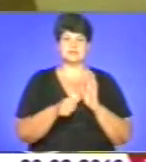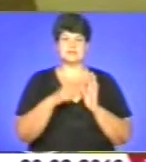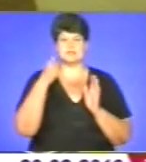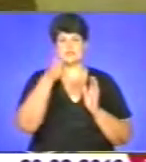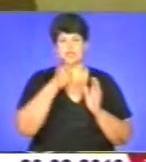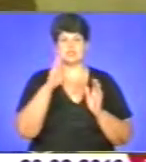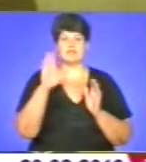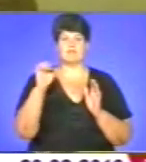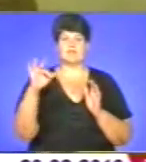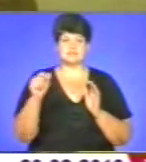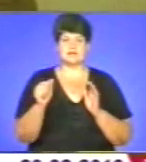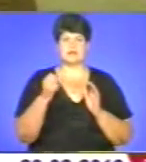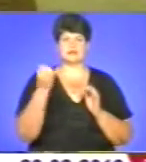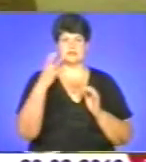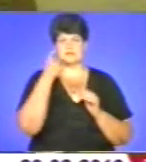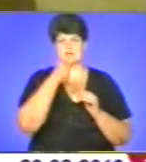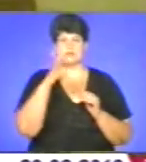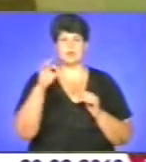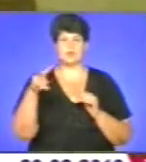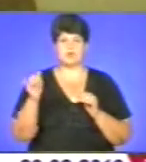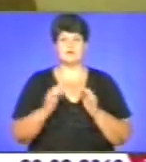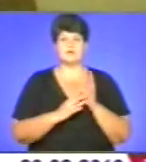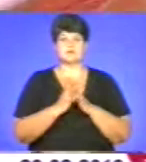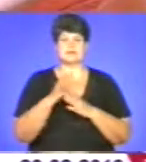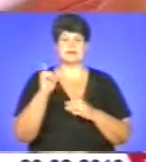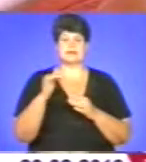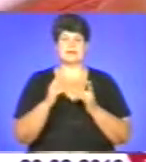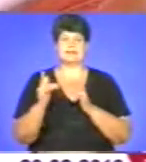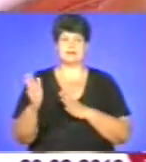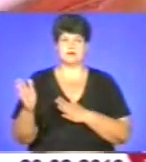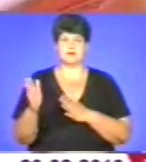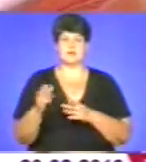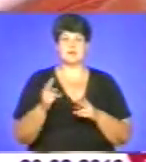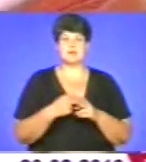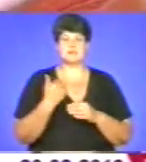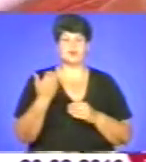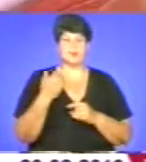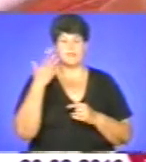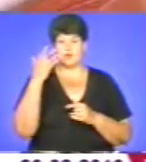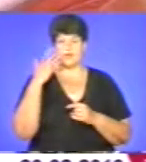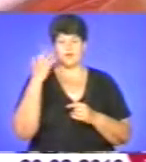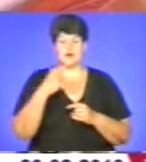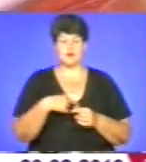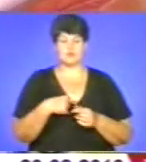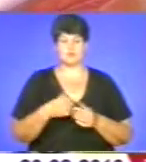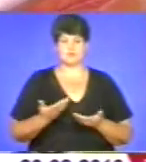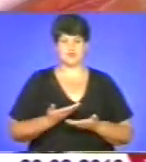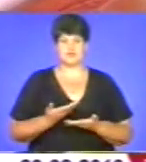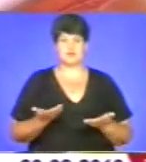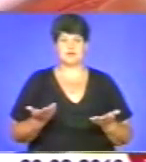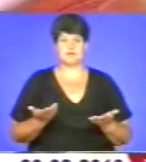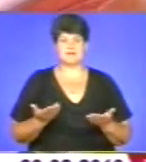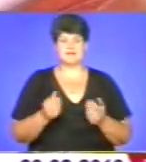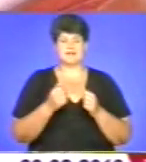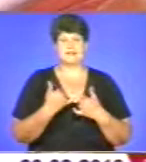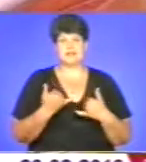-річна Ольга виростали в інтернаті. Наразі діти разом. Без него, певно, не уявляю, без него життя. Він для